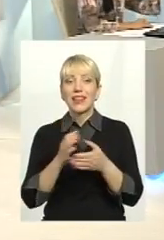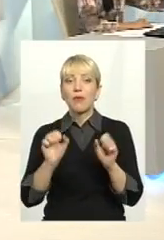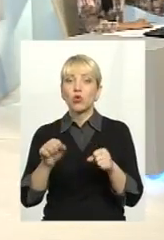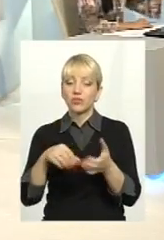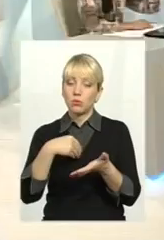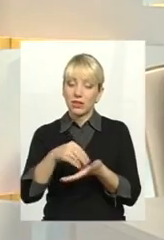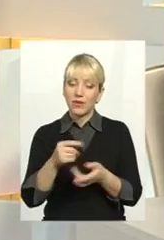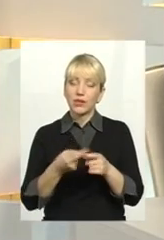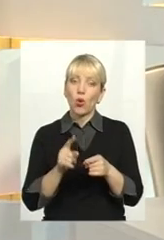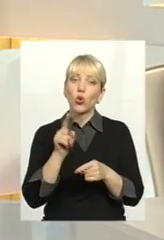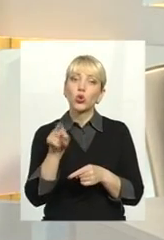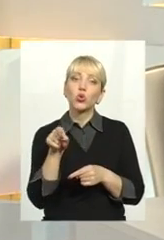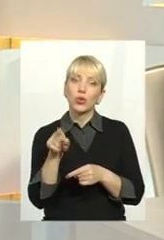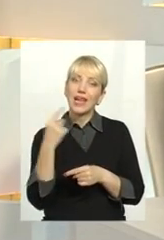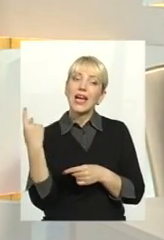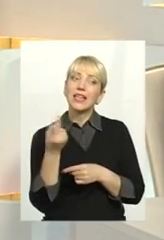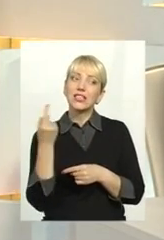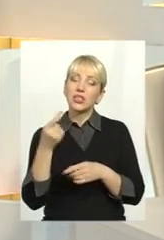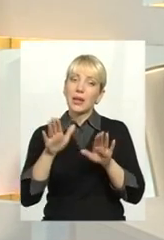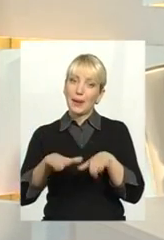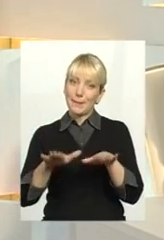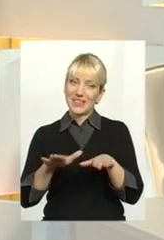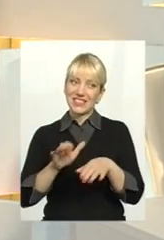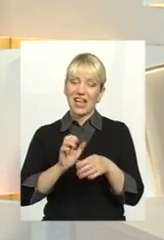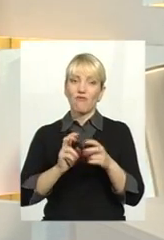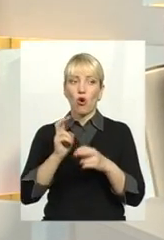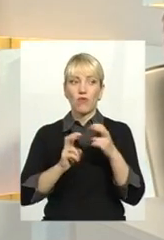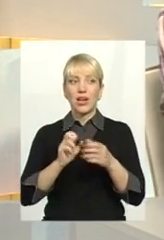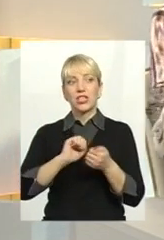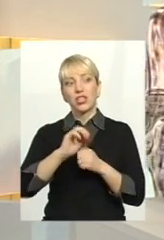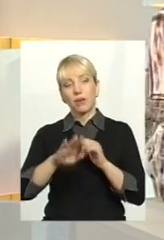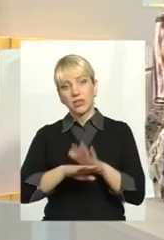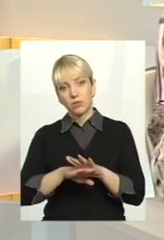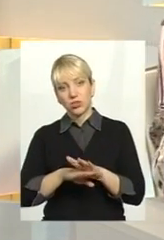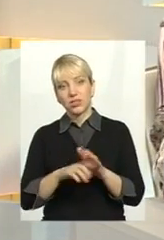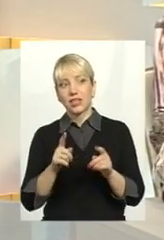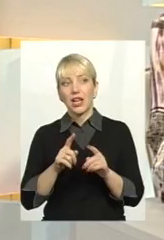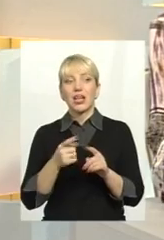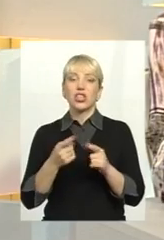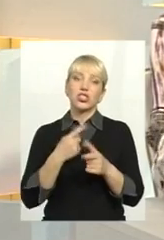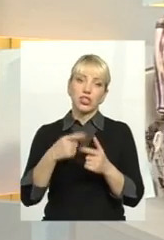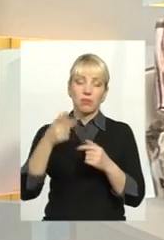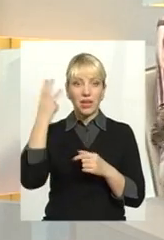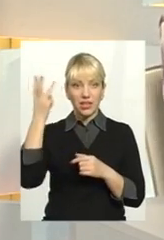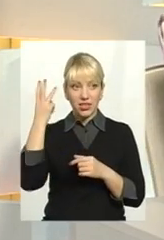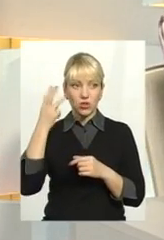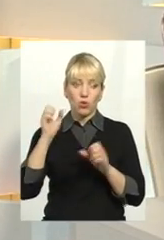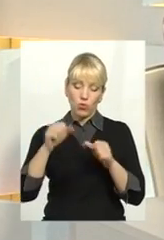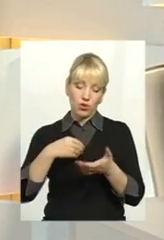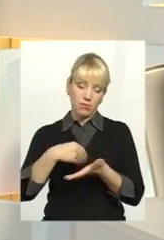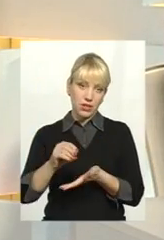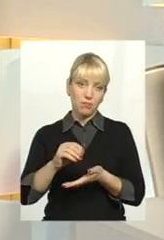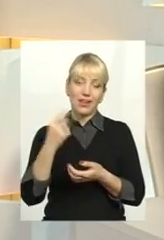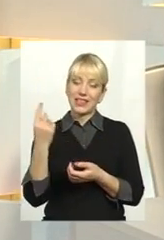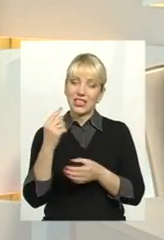придбати отой лічильник місцевого виробника, чи Кам'янця-Подвіцького, чи Хмельницького. Могли придбати